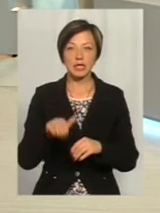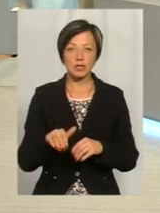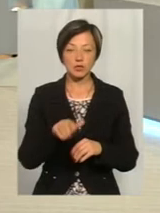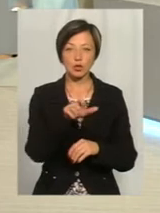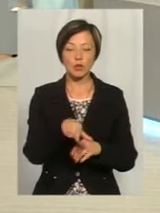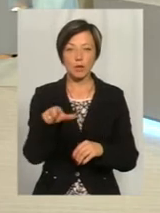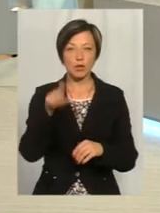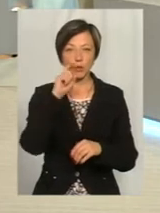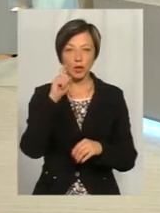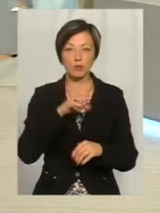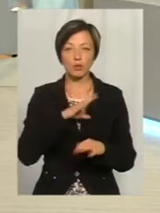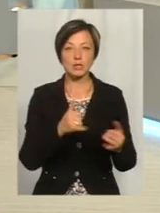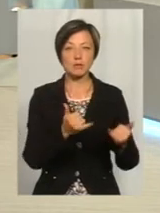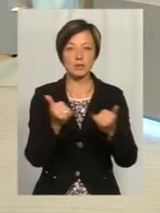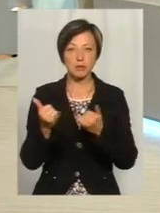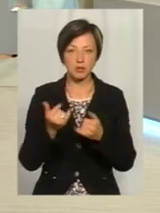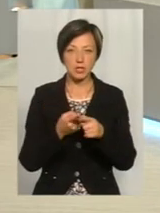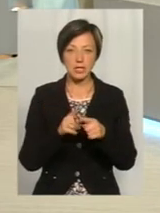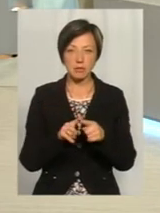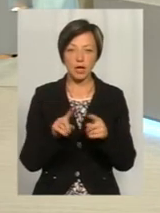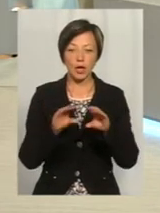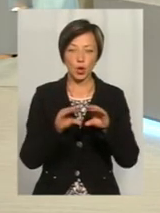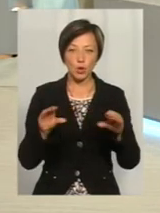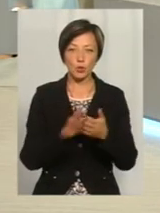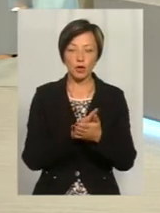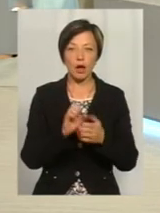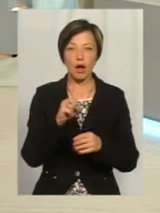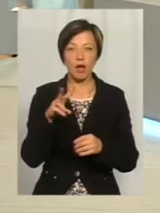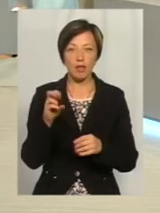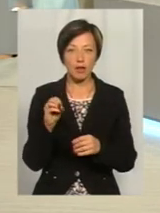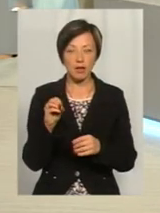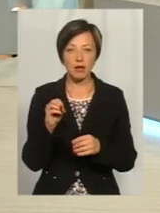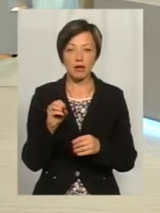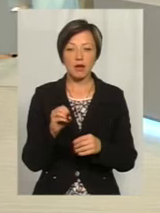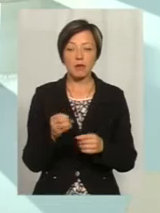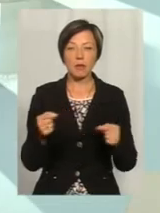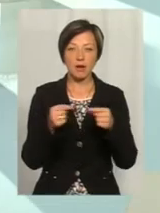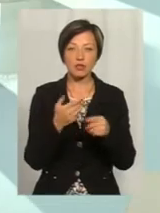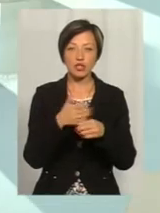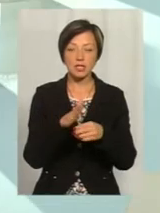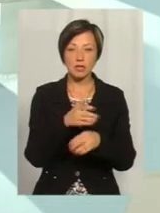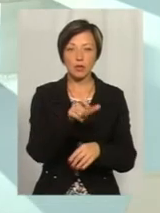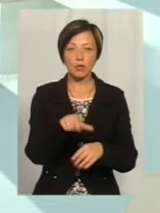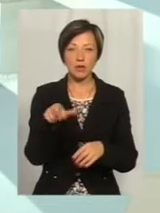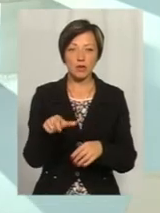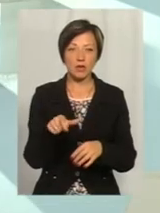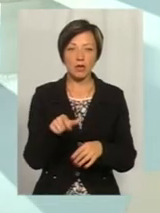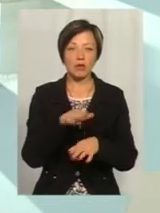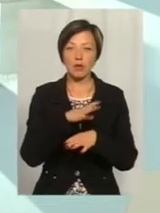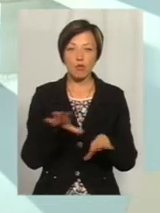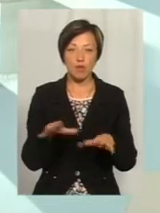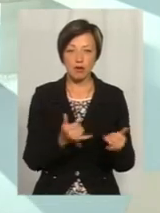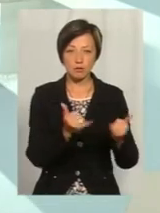громадян України були забезпечені тюнерами, але, звичайно, певна частина громадян не була тоді